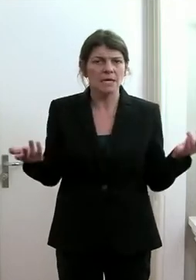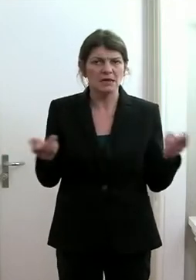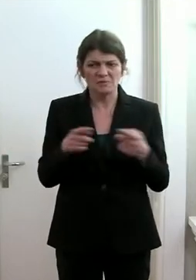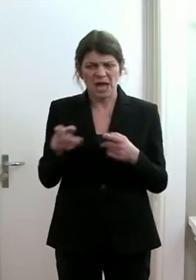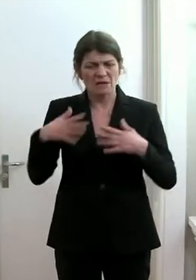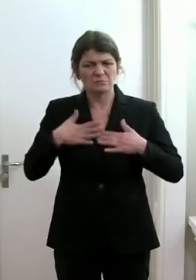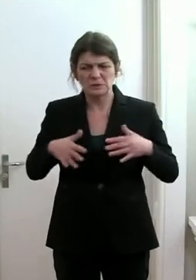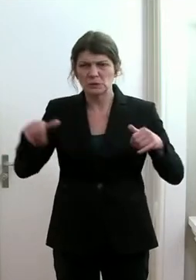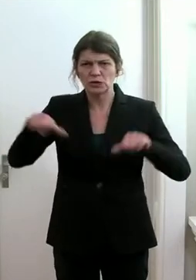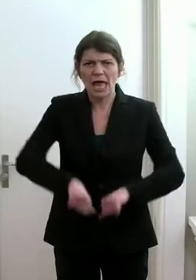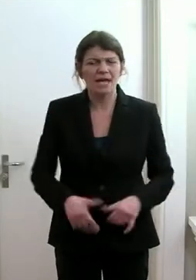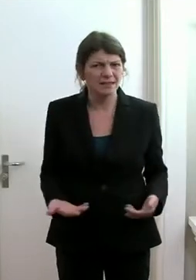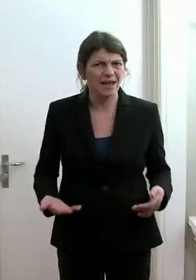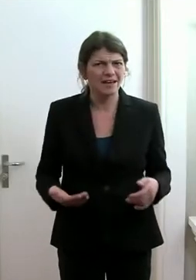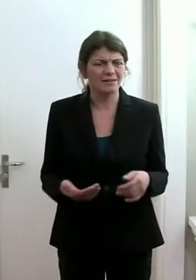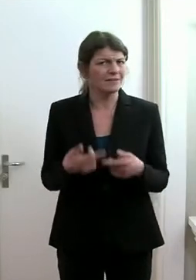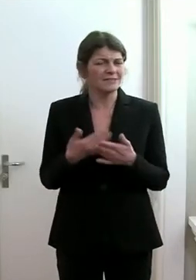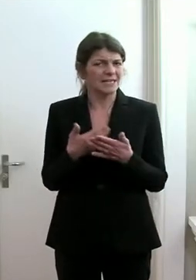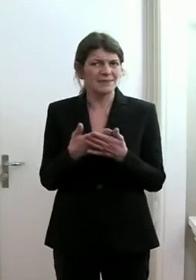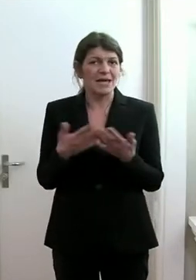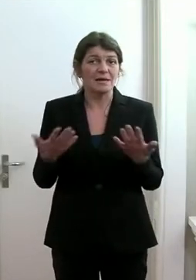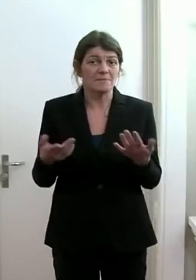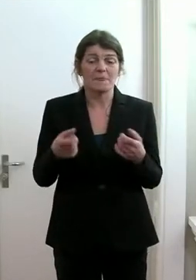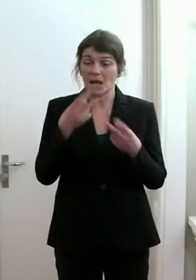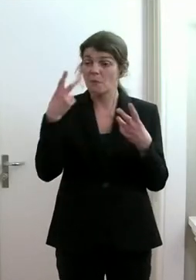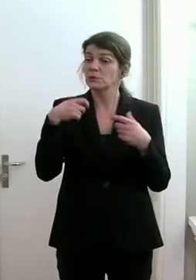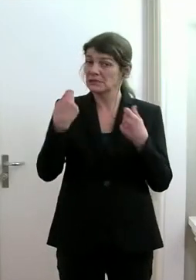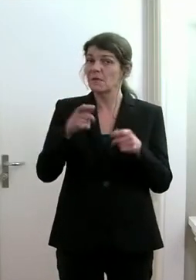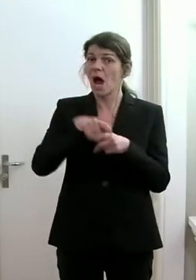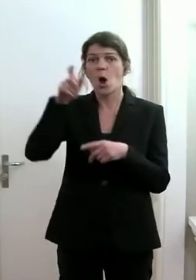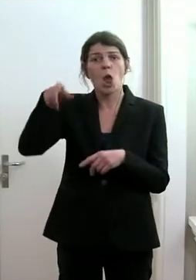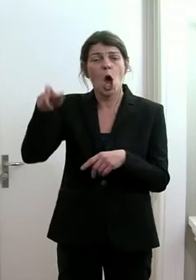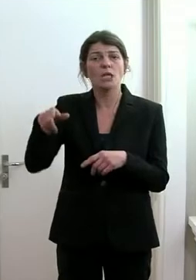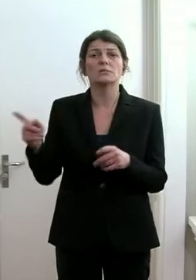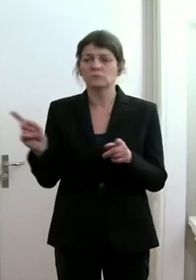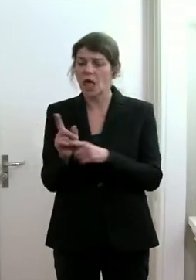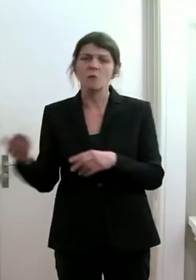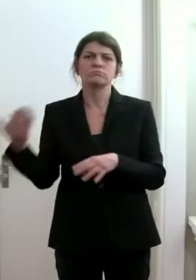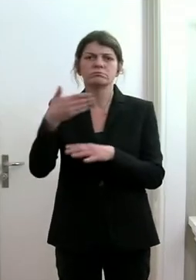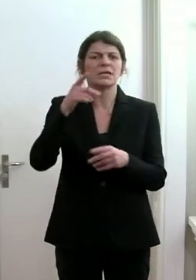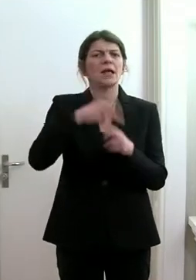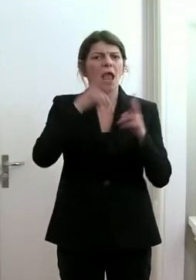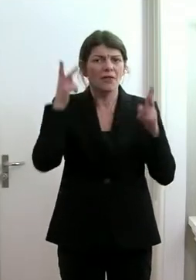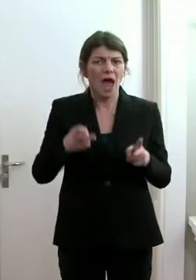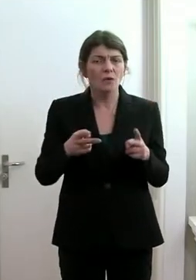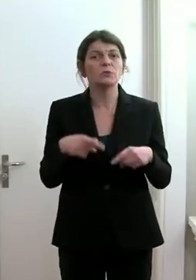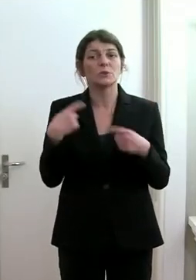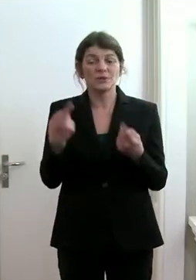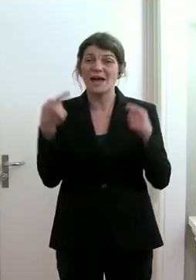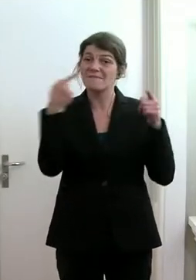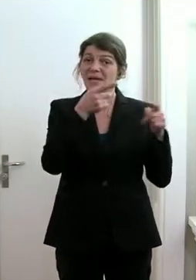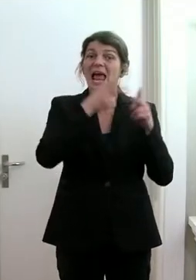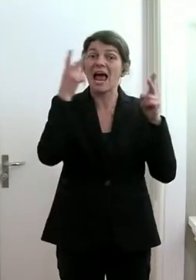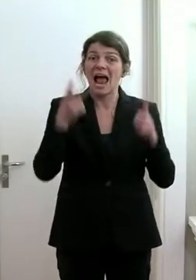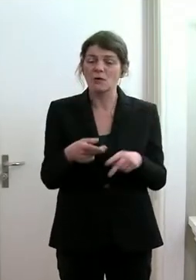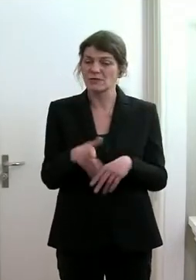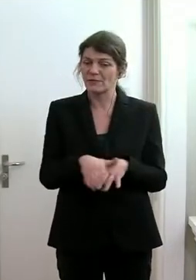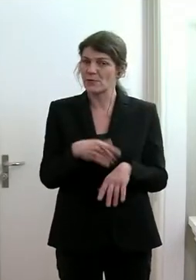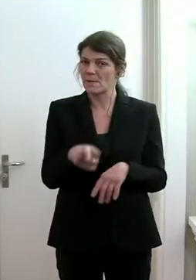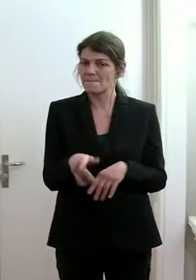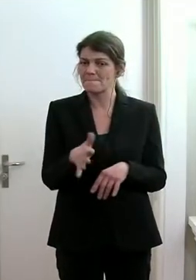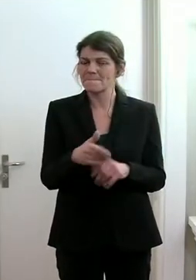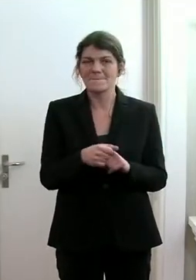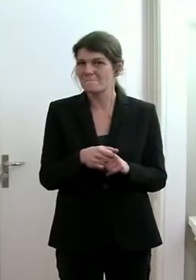verschlechtert hat und die dann letztlich im Spital gelandet sind, sondern eben Leute, die direkt ins Spital gekommen sind und man eben erst im Spital gespürt hat,